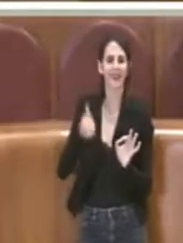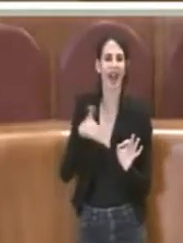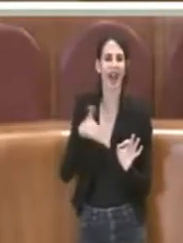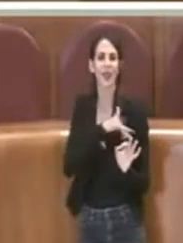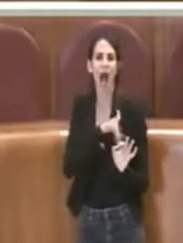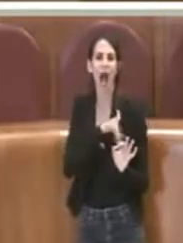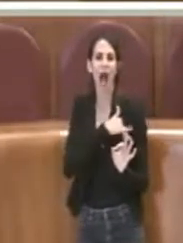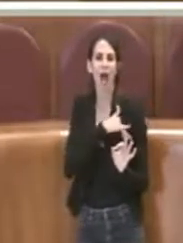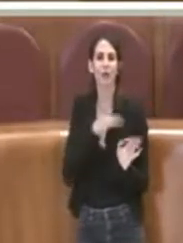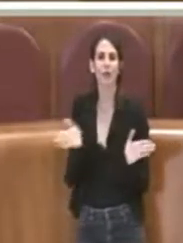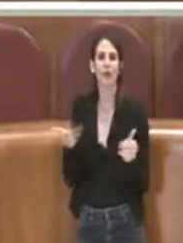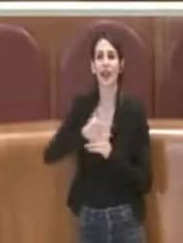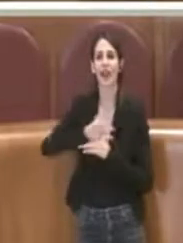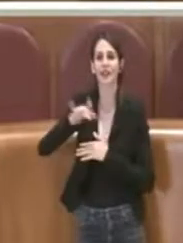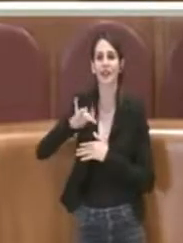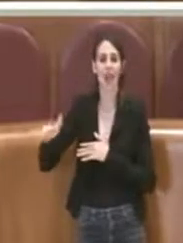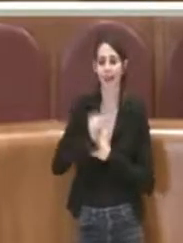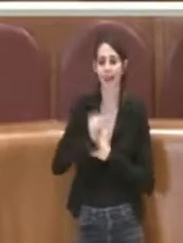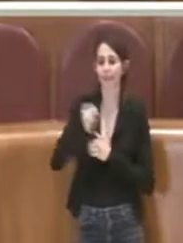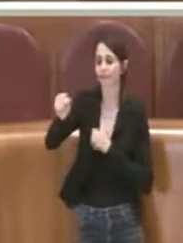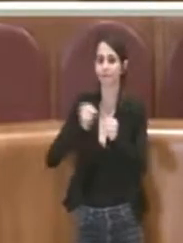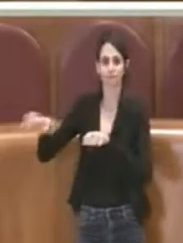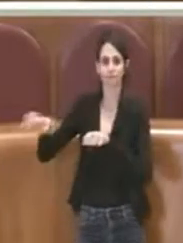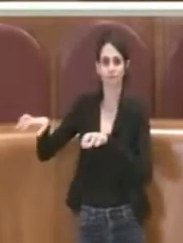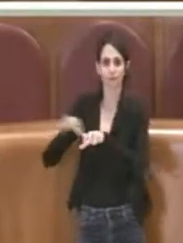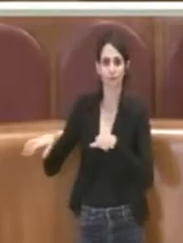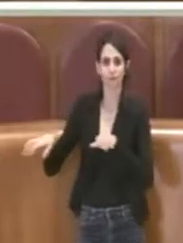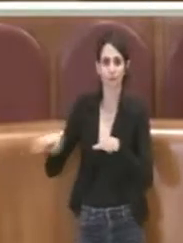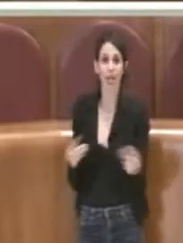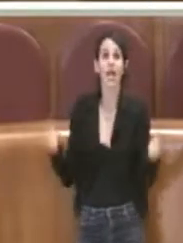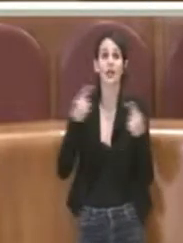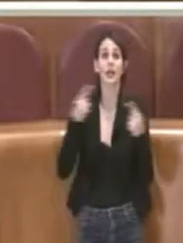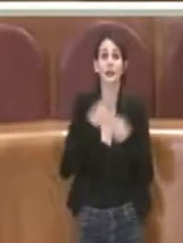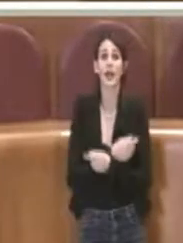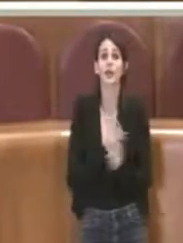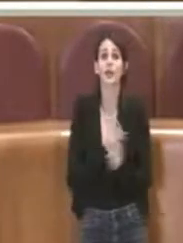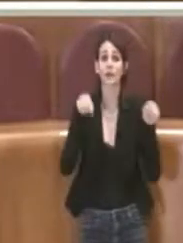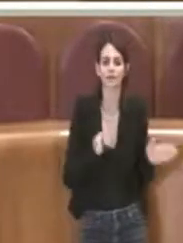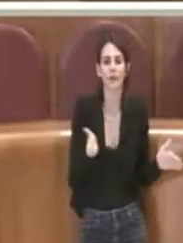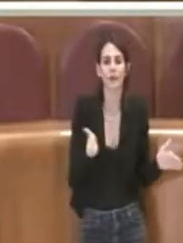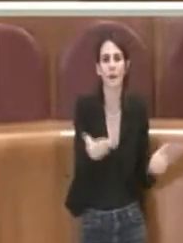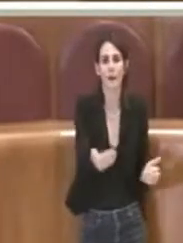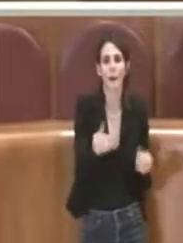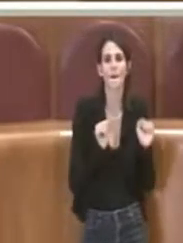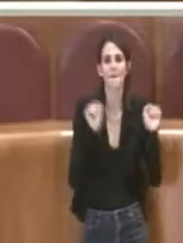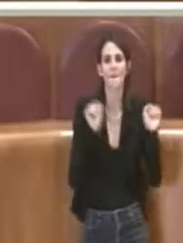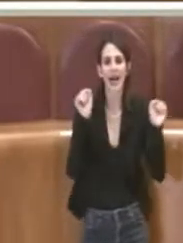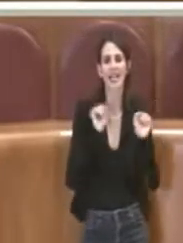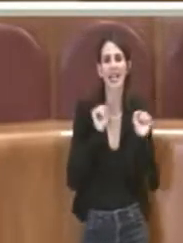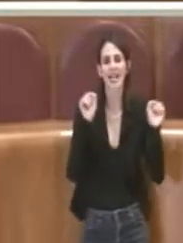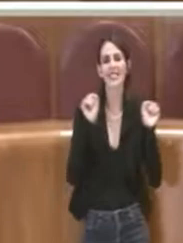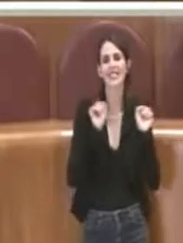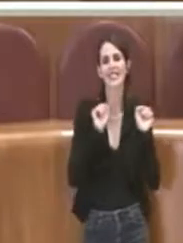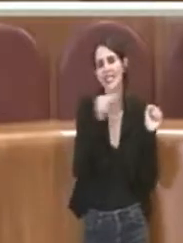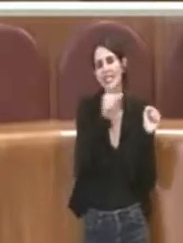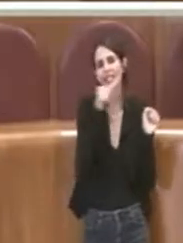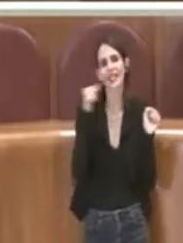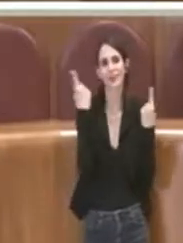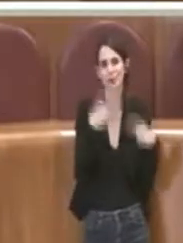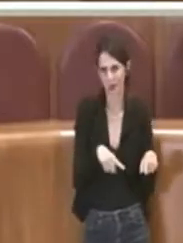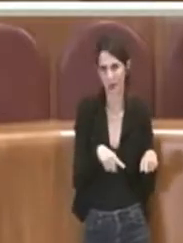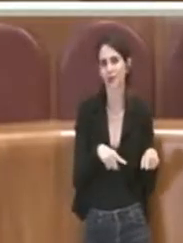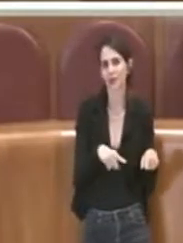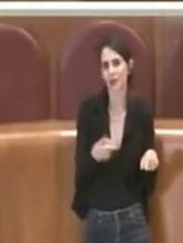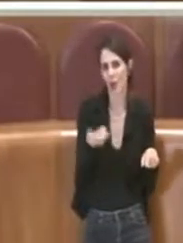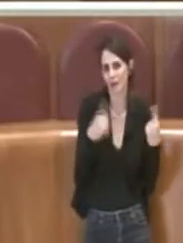classi, quest'anno ovviamente non sarà possibile e quindi le palestre scolastiche sono state pensate, alcuni dirigenti ci hanno detto per